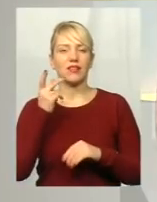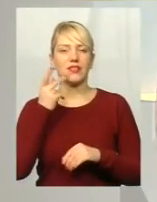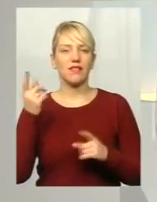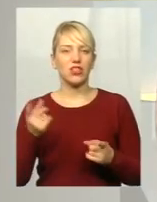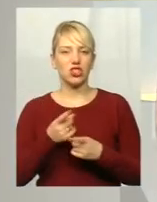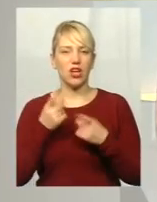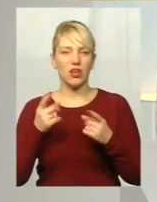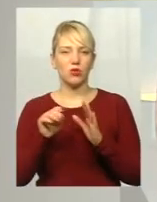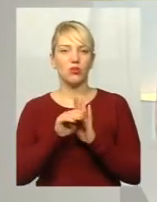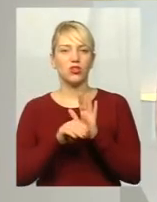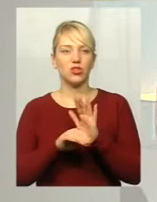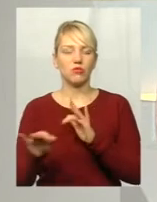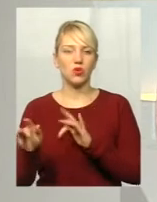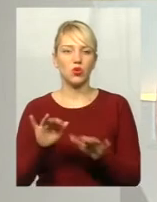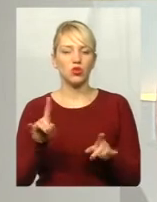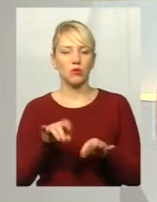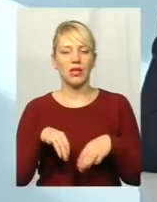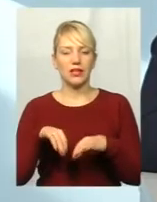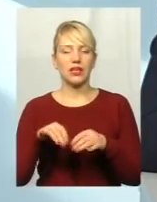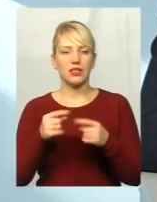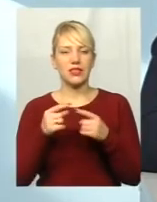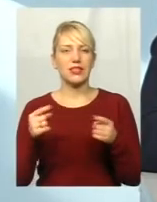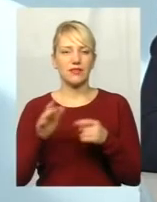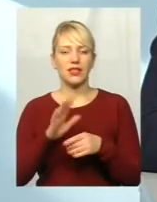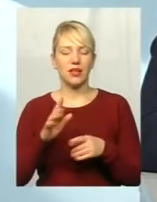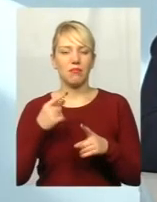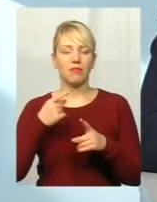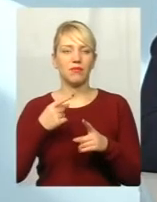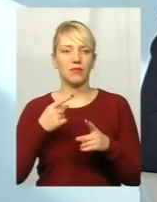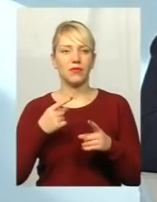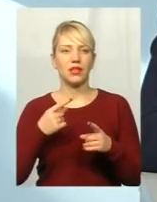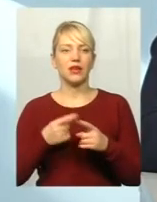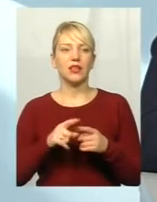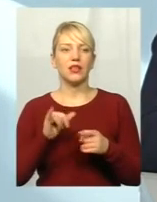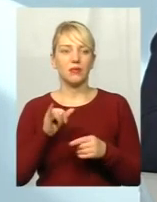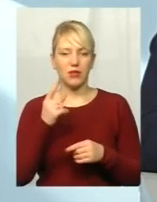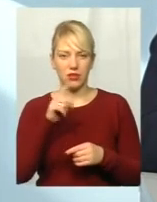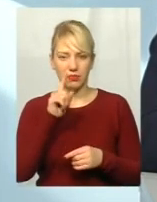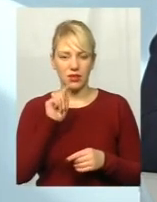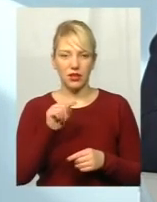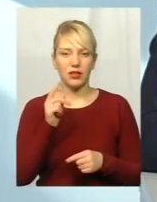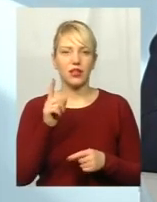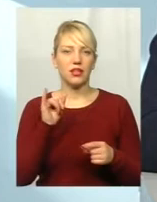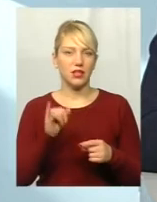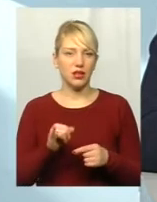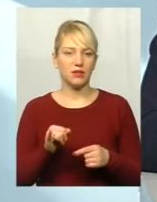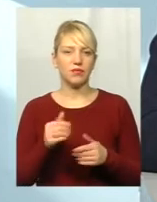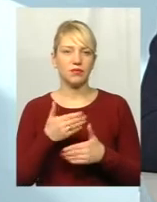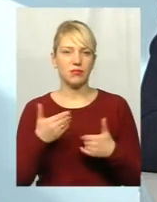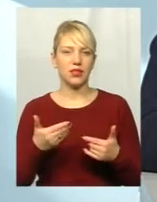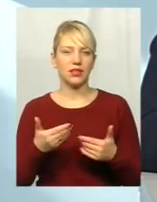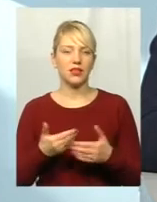зупинках транспортний засіб не пересікався. Перше питання. Ну і безпосередньо не